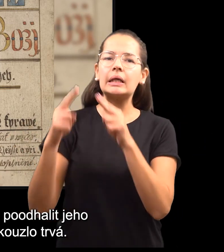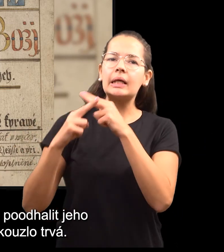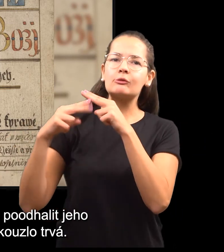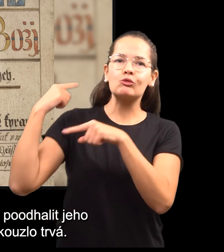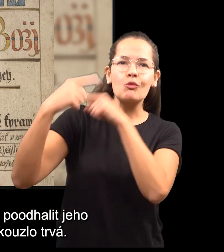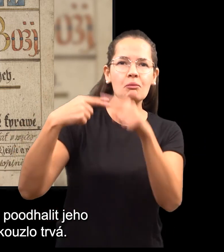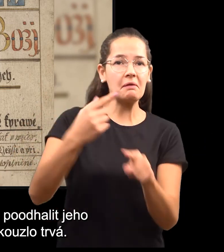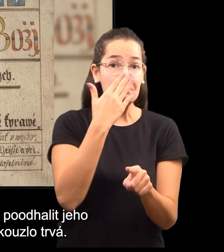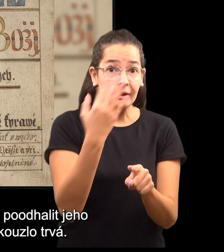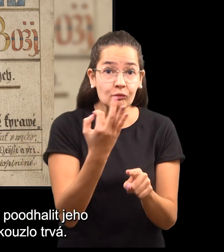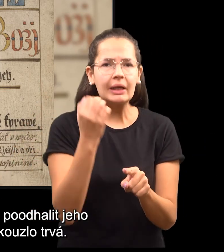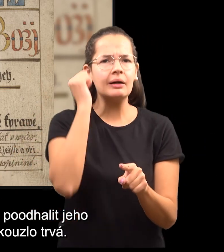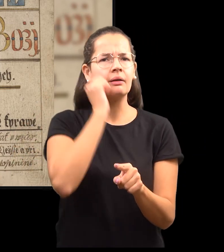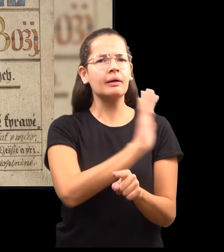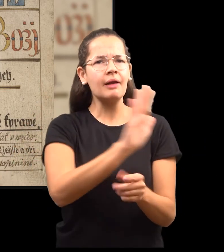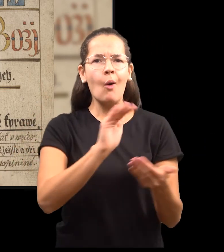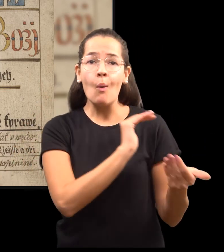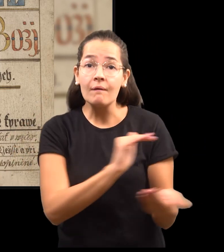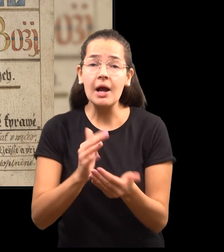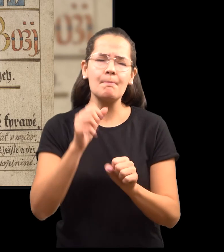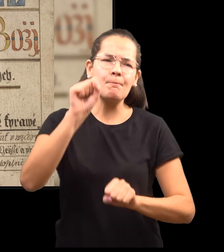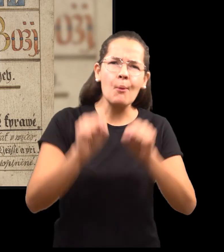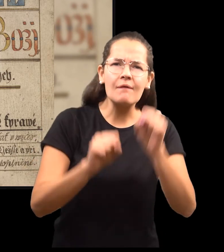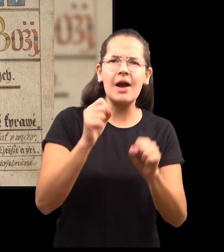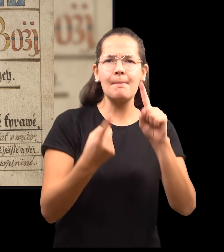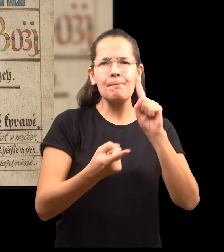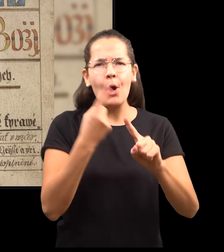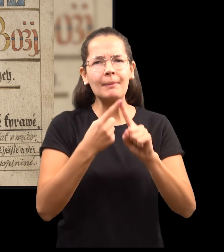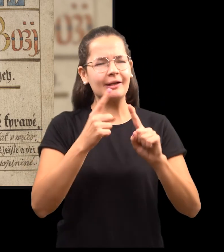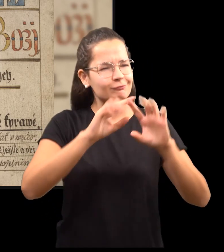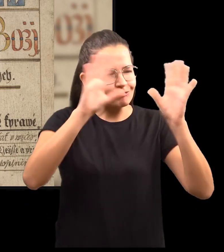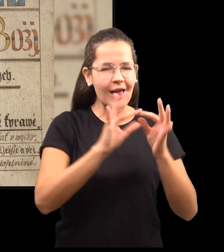Titulky vytvořil